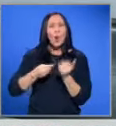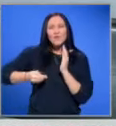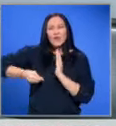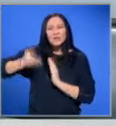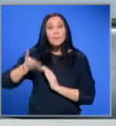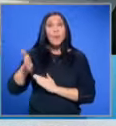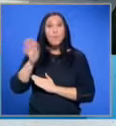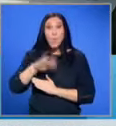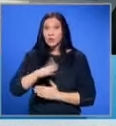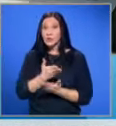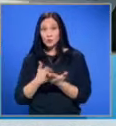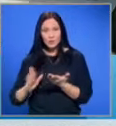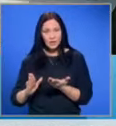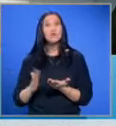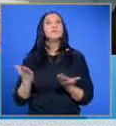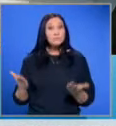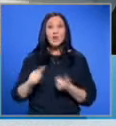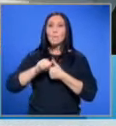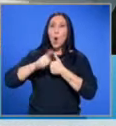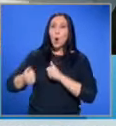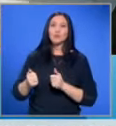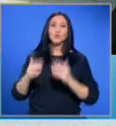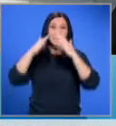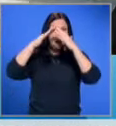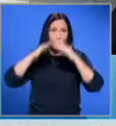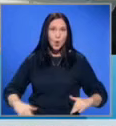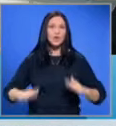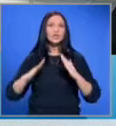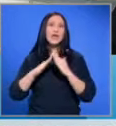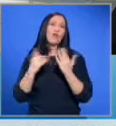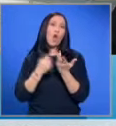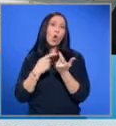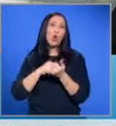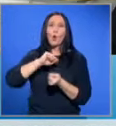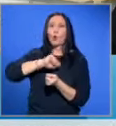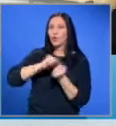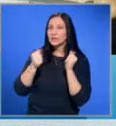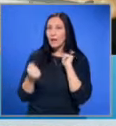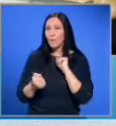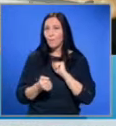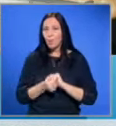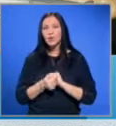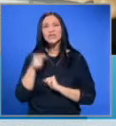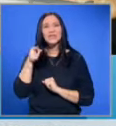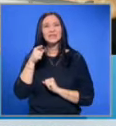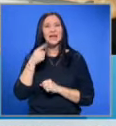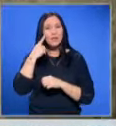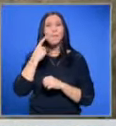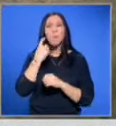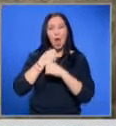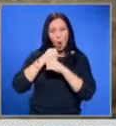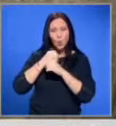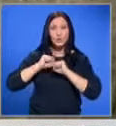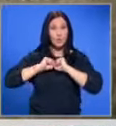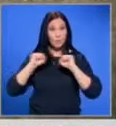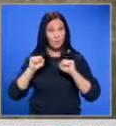скъпо после да се отстрани, че е по-лесно да бутниш сградата, отколкото да се бориш с тая биологична